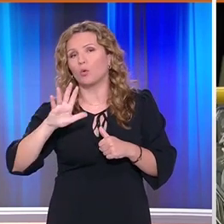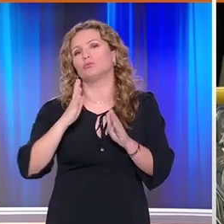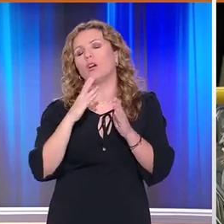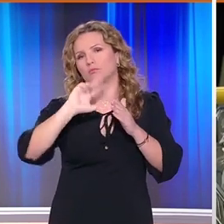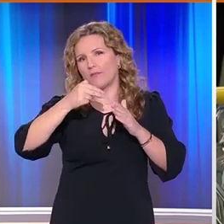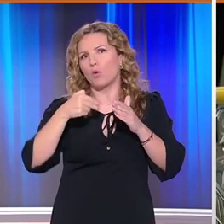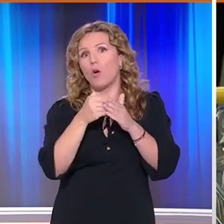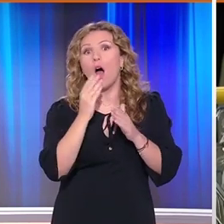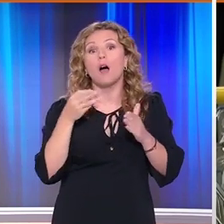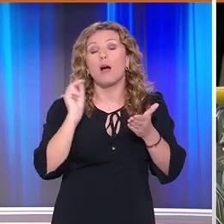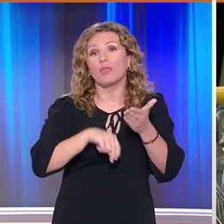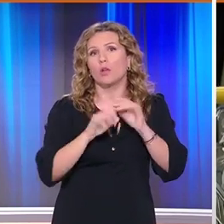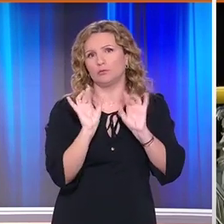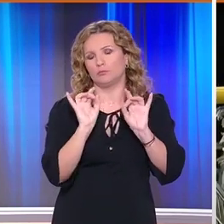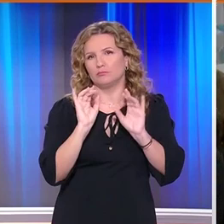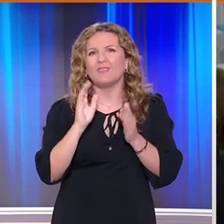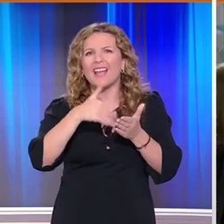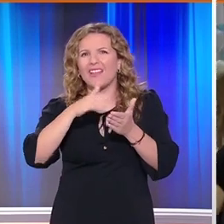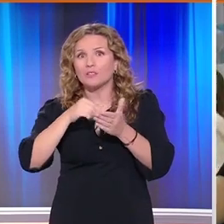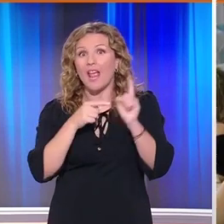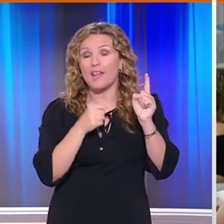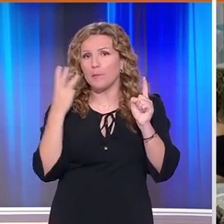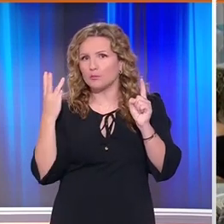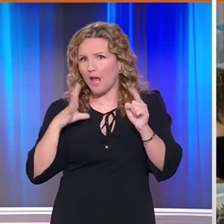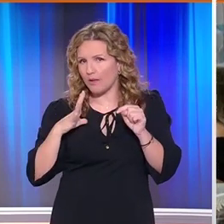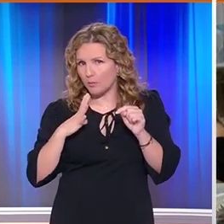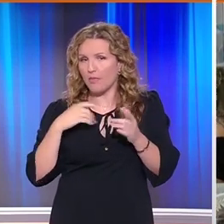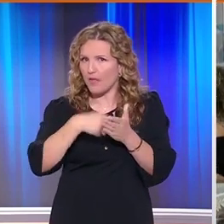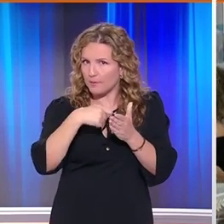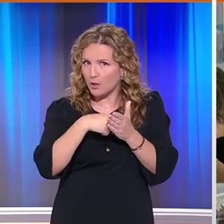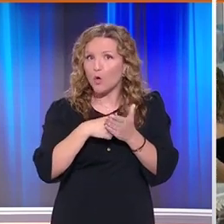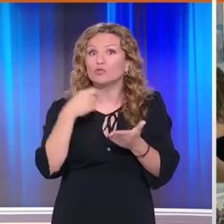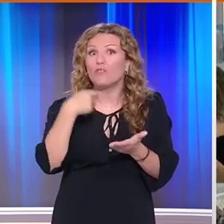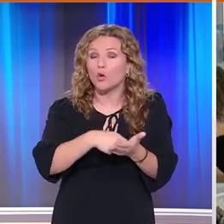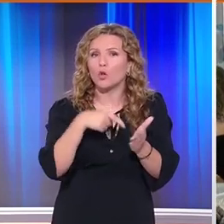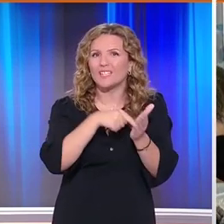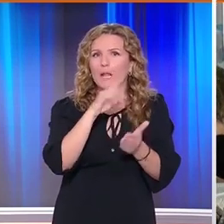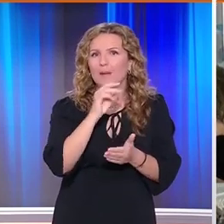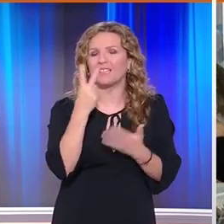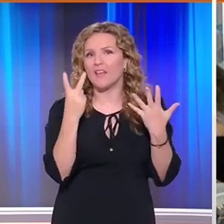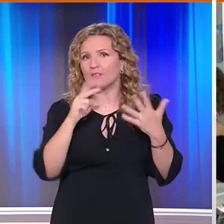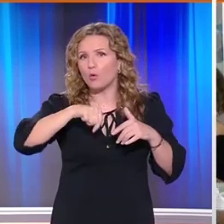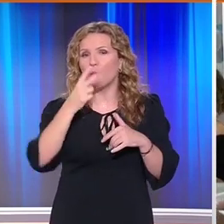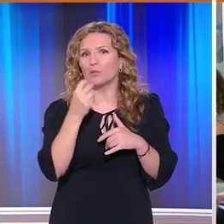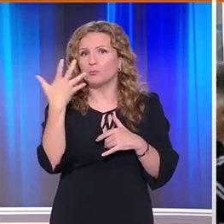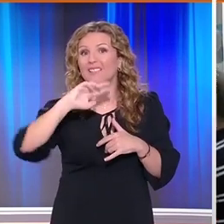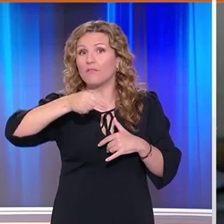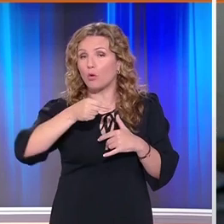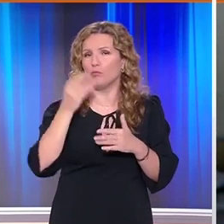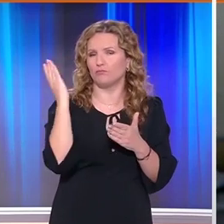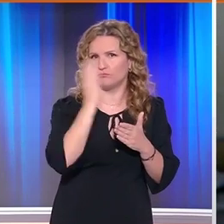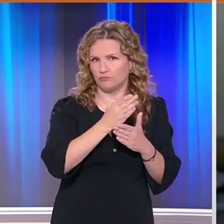και τα 500 Τα εκαθαριστικά δείχνουν ότι ένας στους τρεις φορολογούμενους θα πληρώσει μέσο φόρο 1057,25 ευρώ